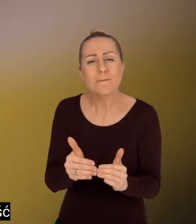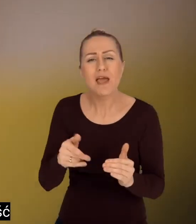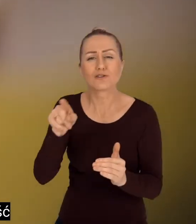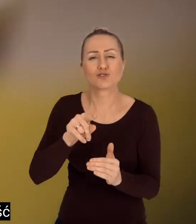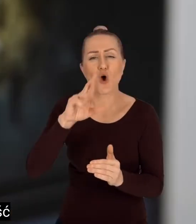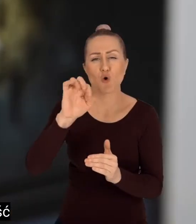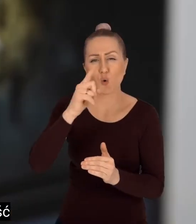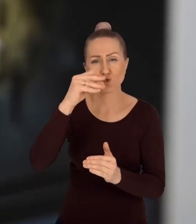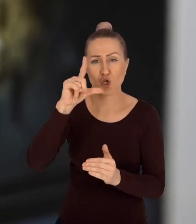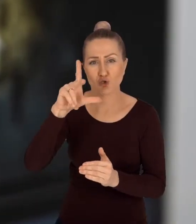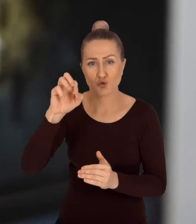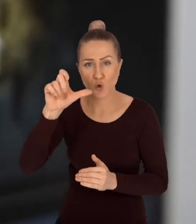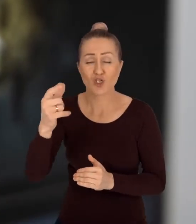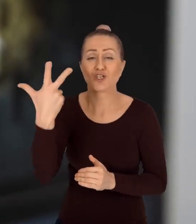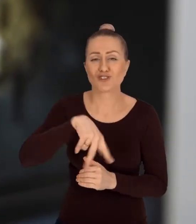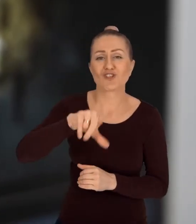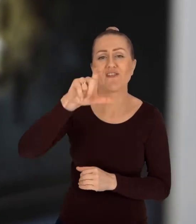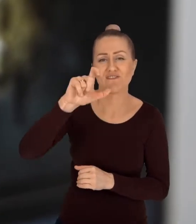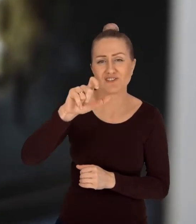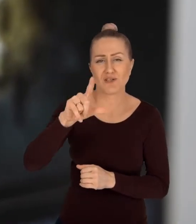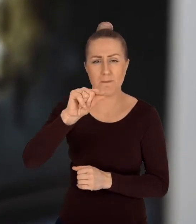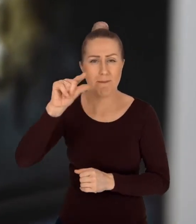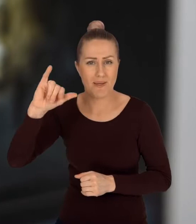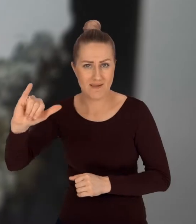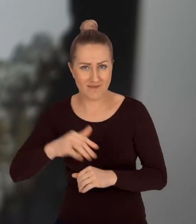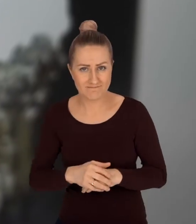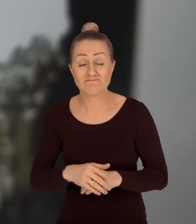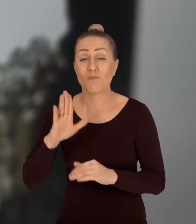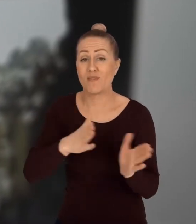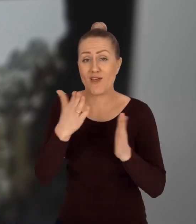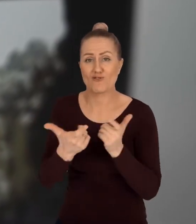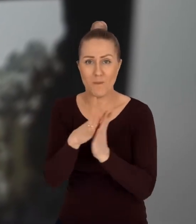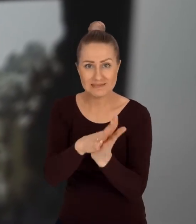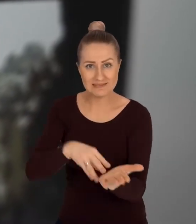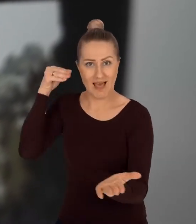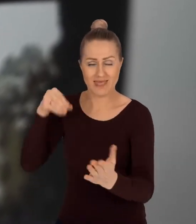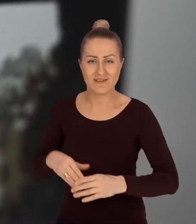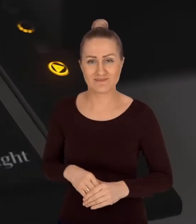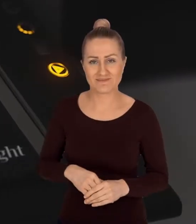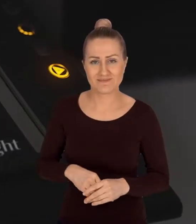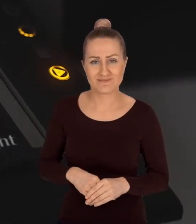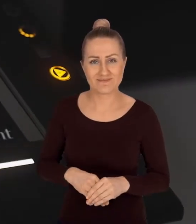dopuszczalna rozdzielczość to 3200 ppi. Następnie wykonuję skan.